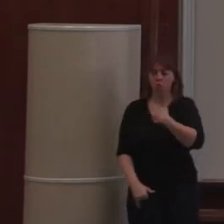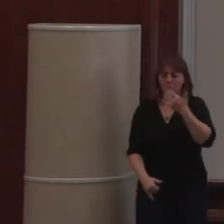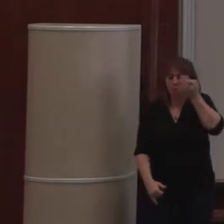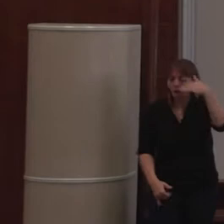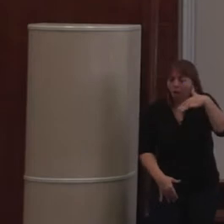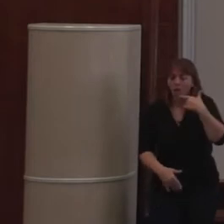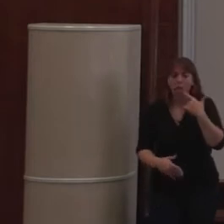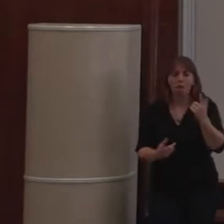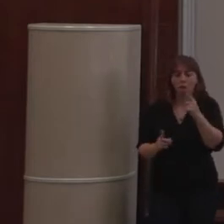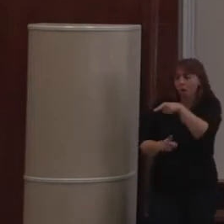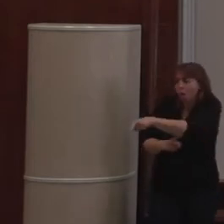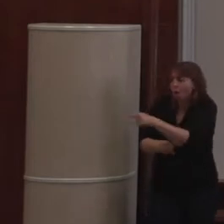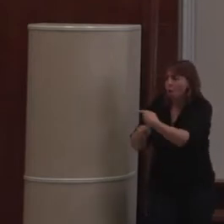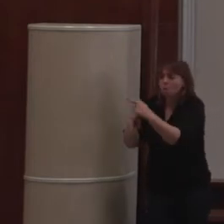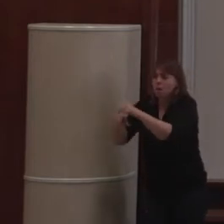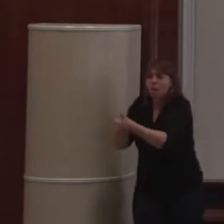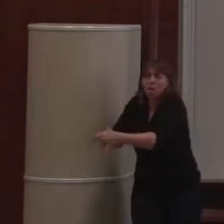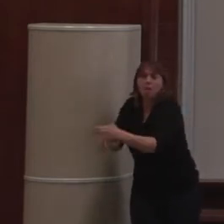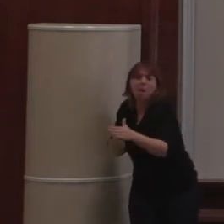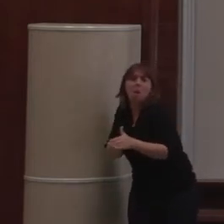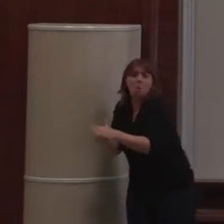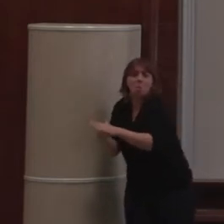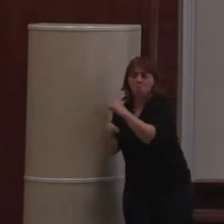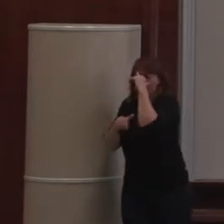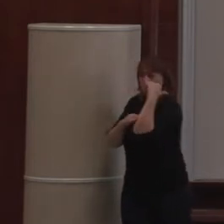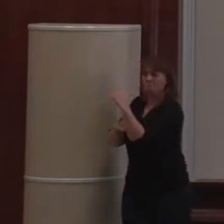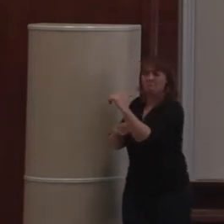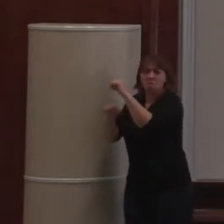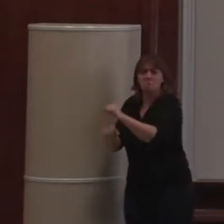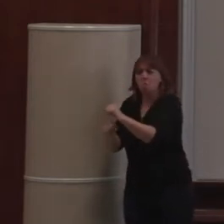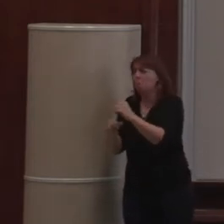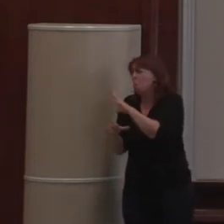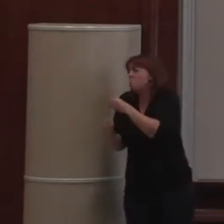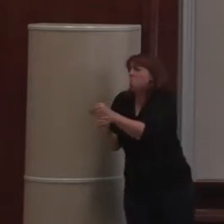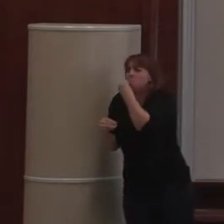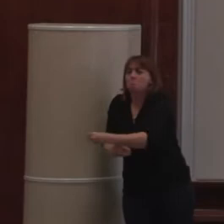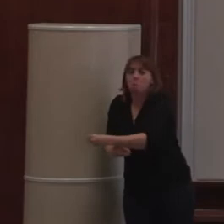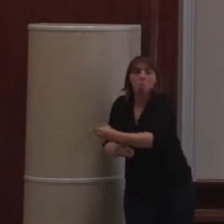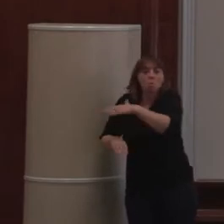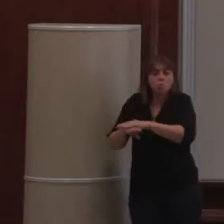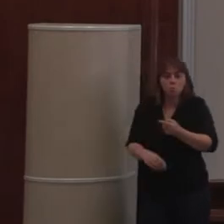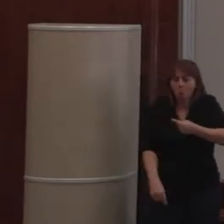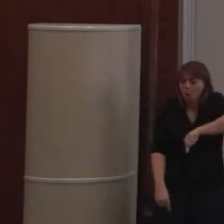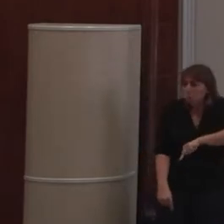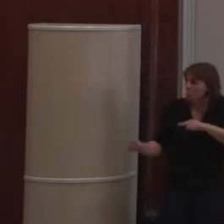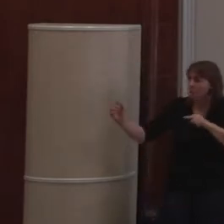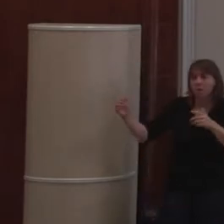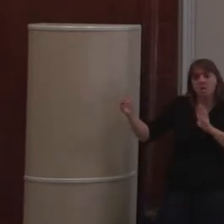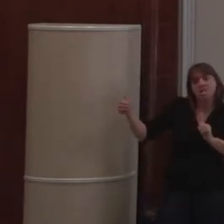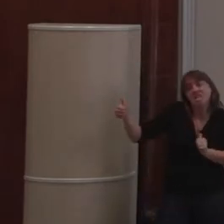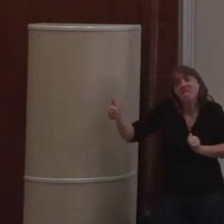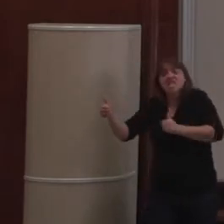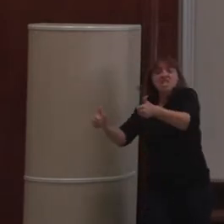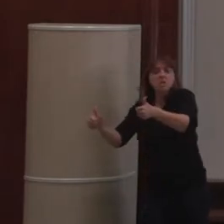C'est pour ça que les vieux sont toujours là. Ils sont indétrônables parce que la marche est trop haute. Donc, les use cases, ils sont